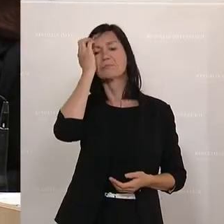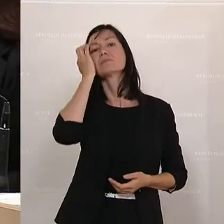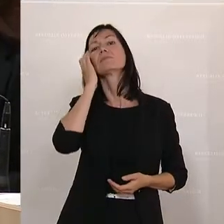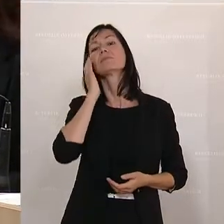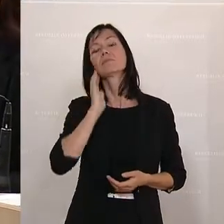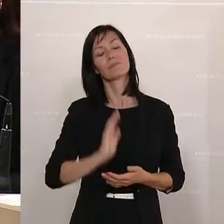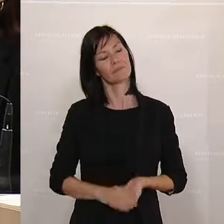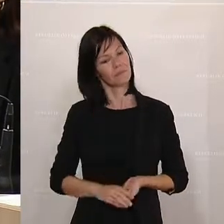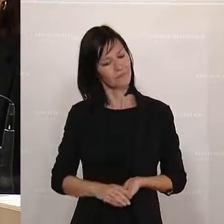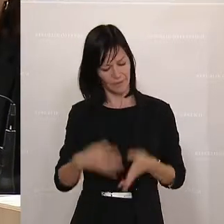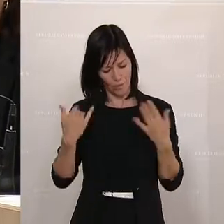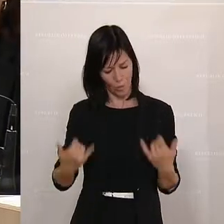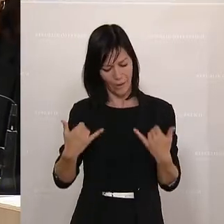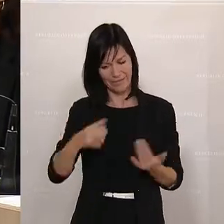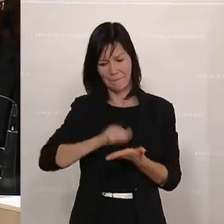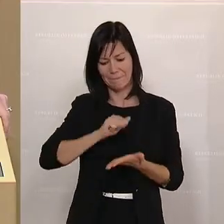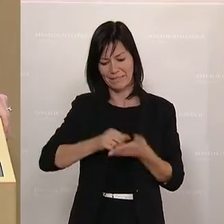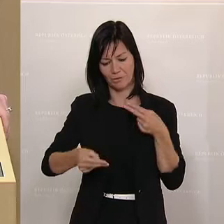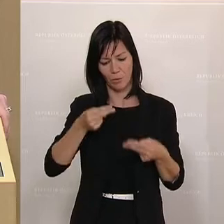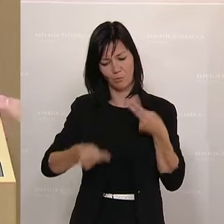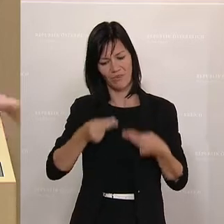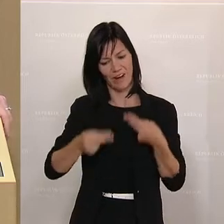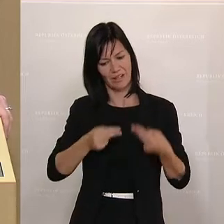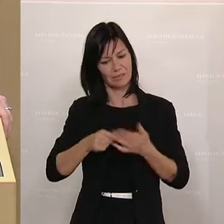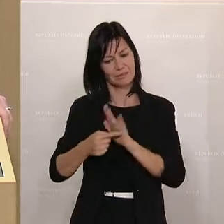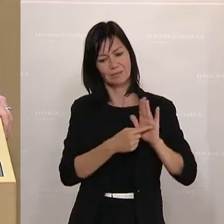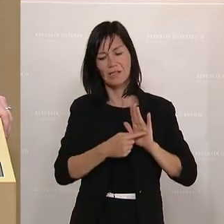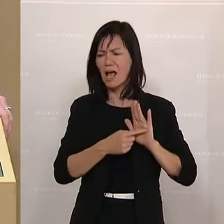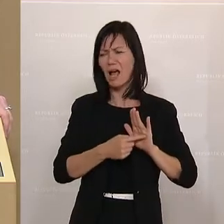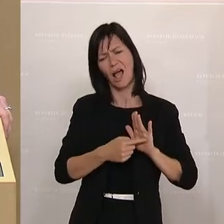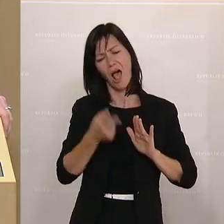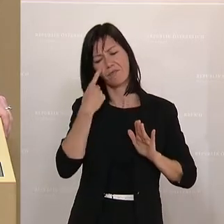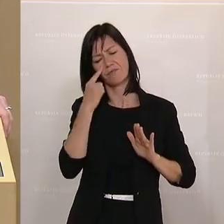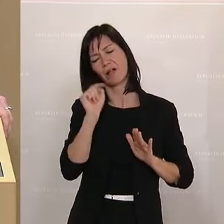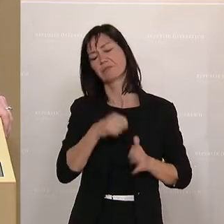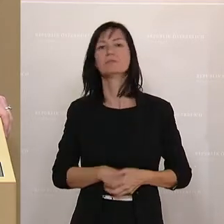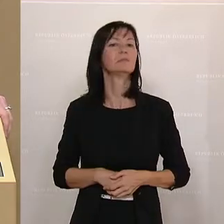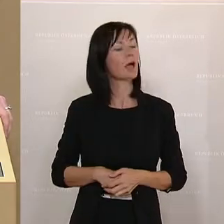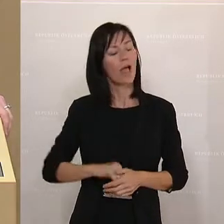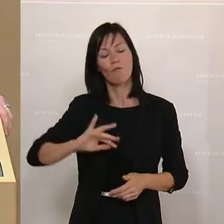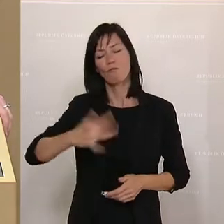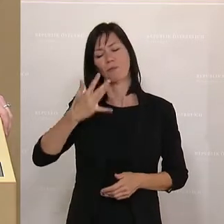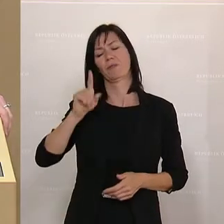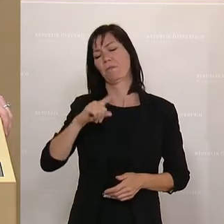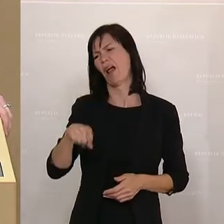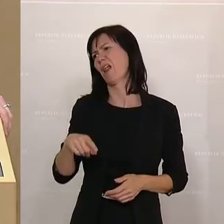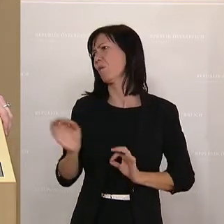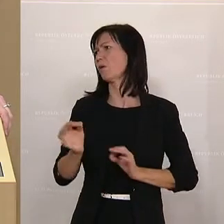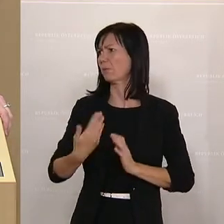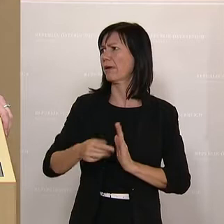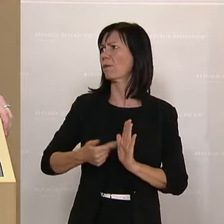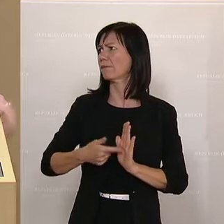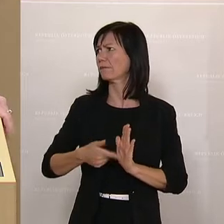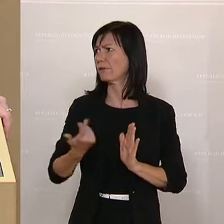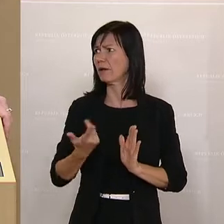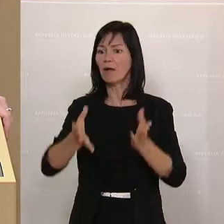Und bei der heutigen Pressekonferenz ist eines auch wieder einmal passiert. Zum fünften Mal mindestens wurde den